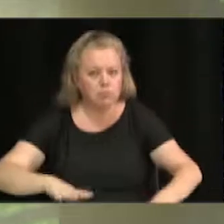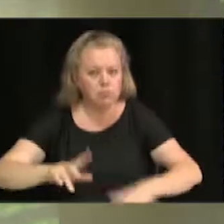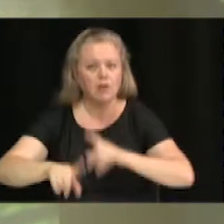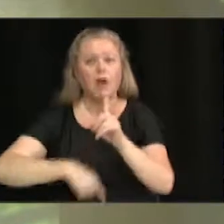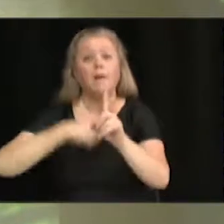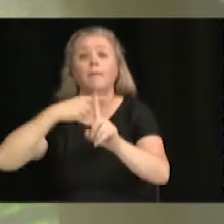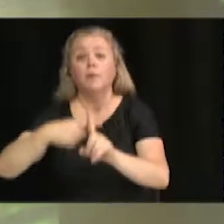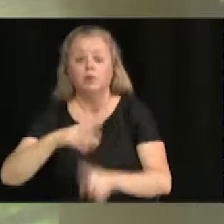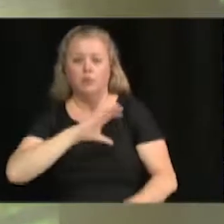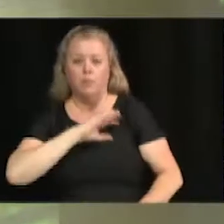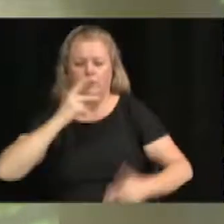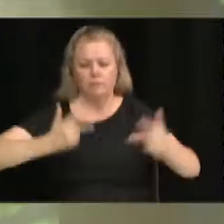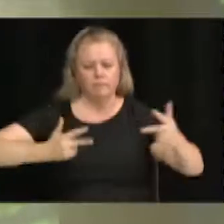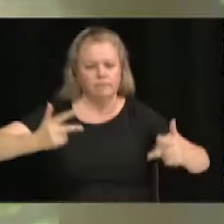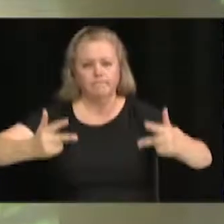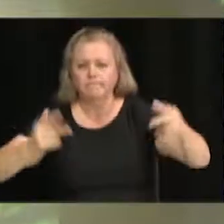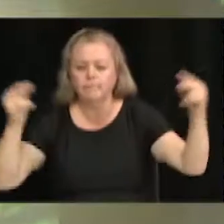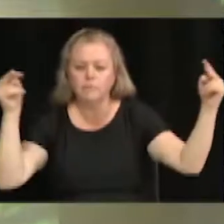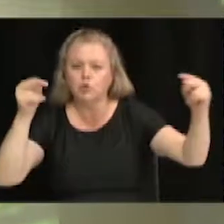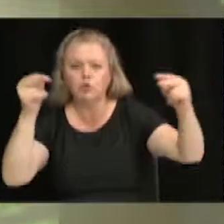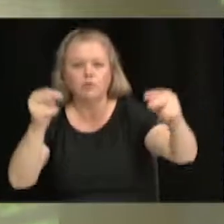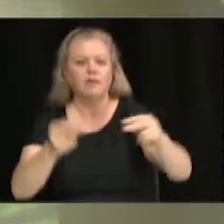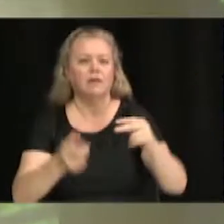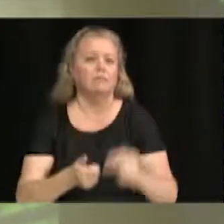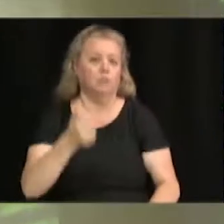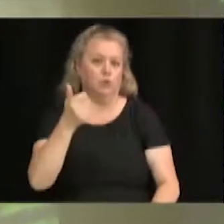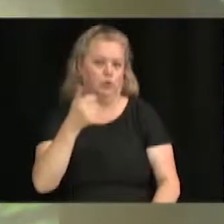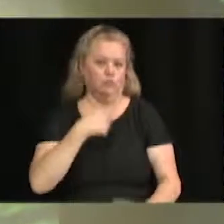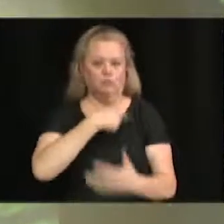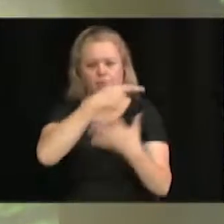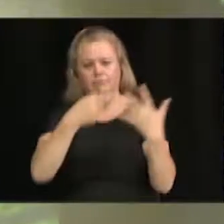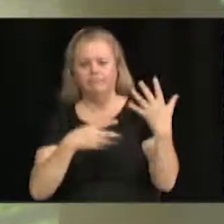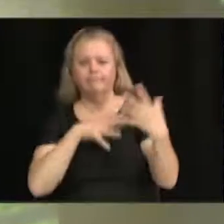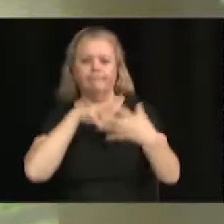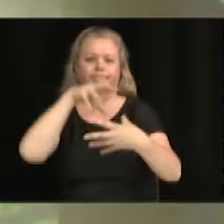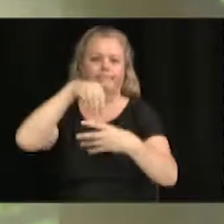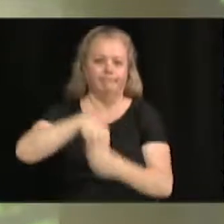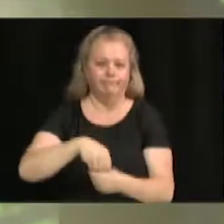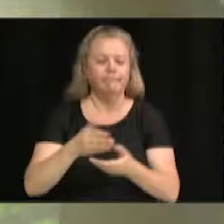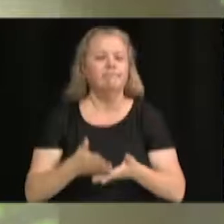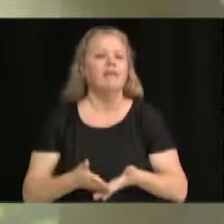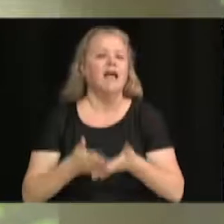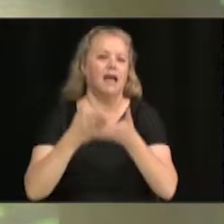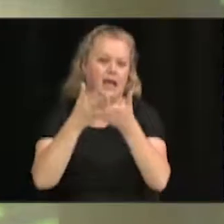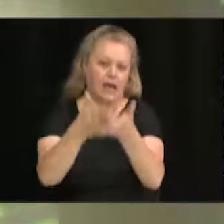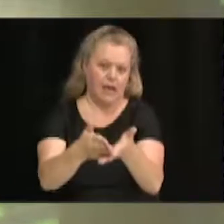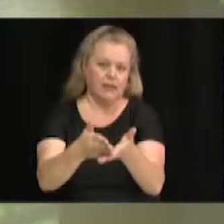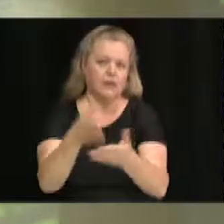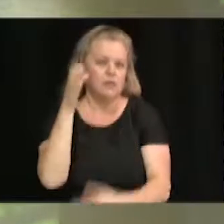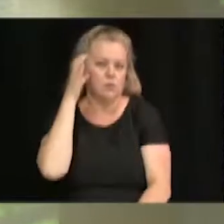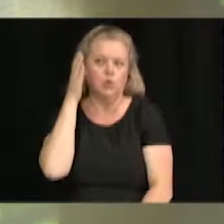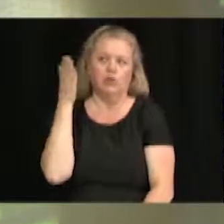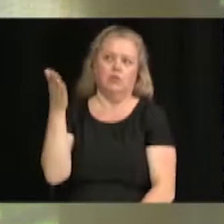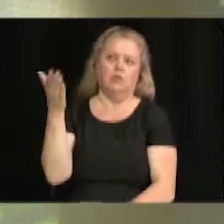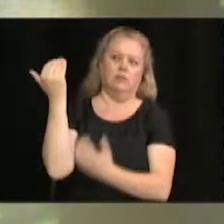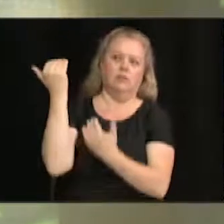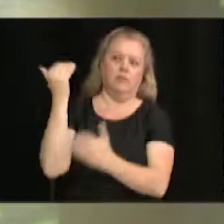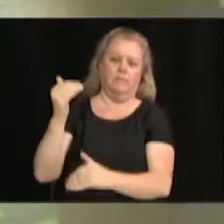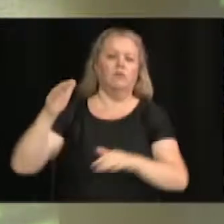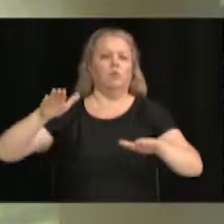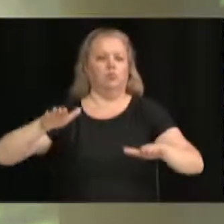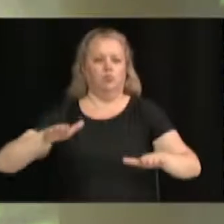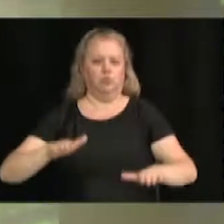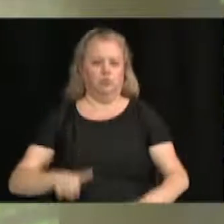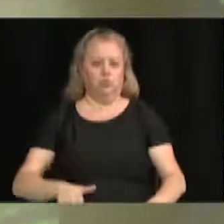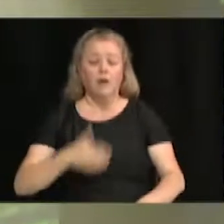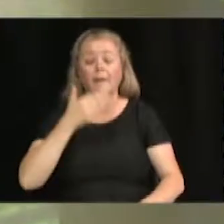un tout, finalement, qui fait en sorte qu'on puisse respecter les limites de vitesse. Et on vous remercie infiniment de